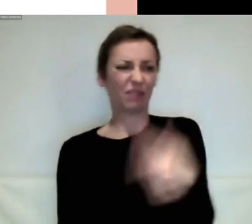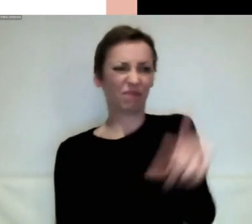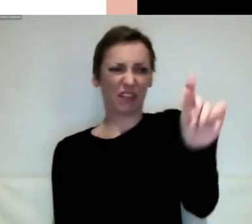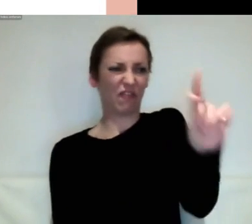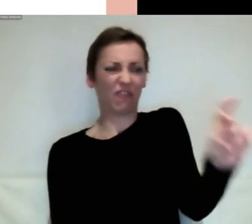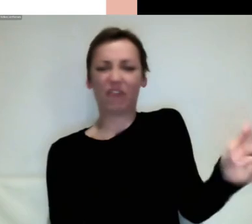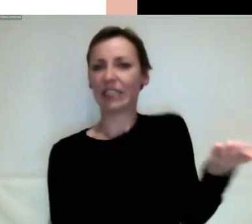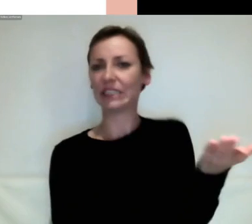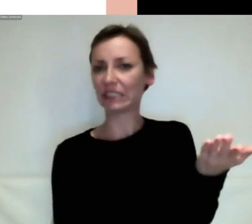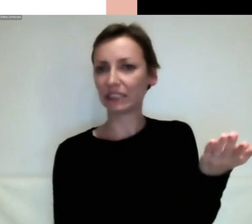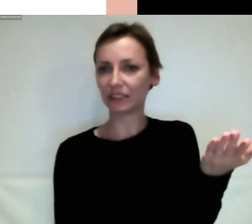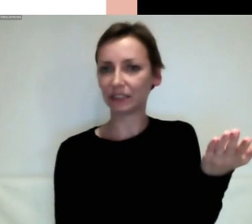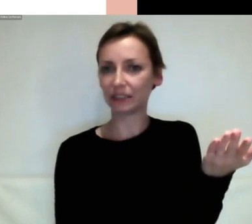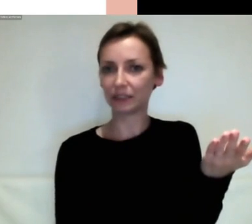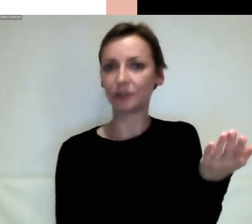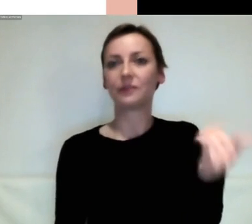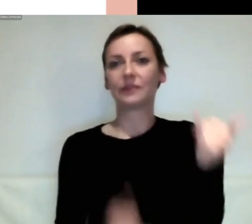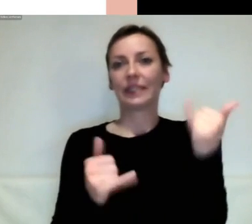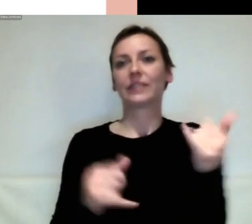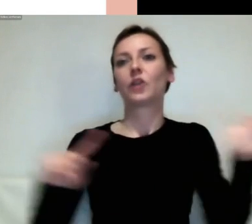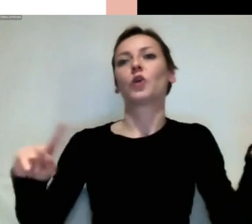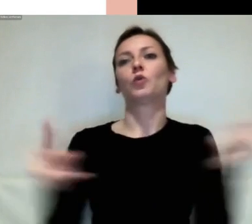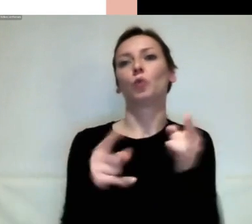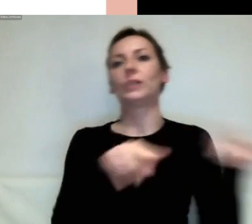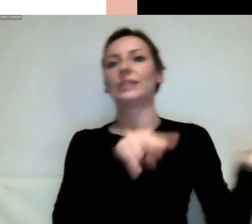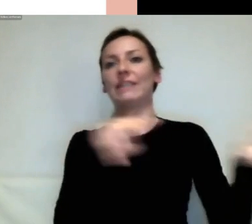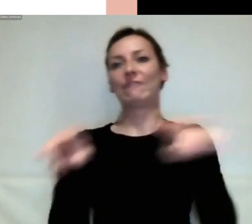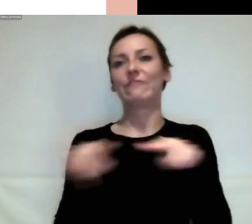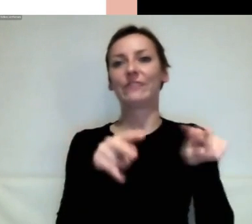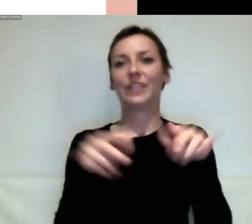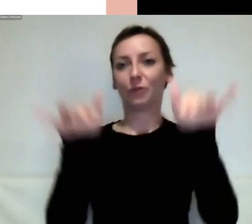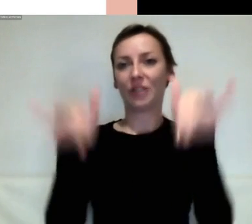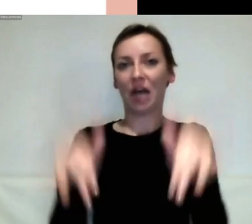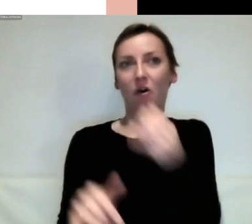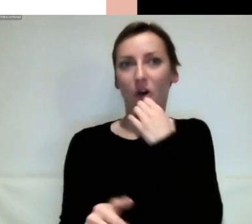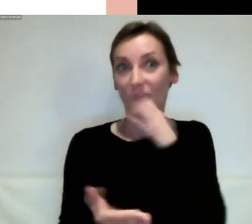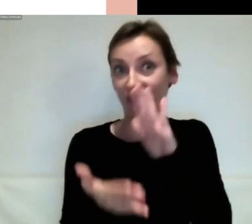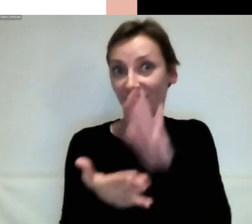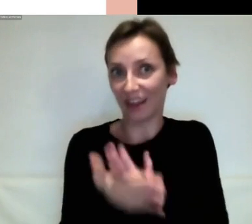habe ich, oder haben wir hier ein kurzes Video mitgebracht und vielleicht funktioniert das jetzt sogar.